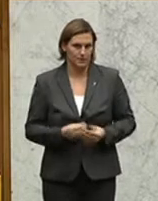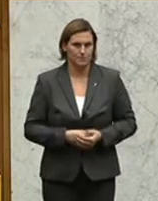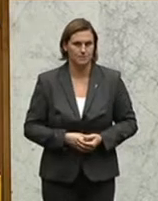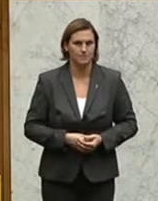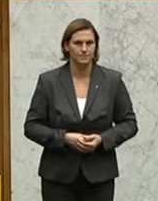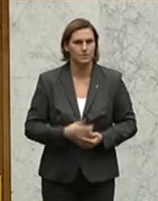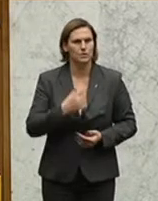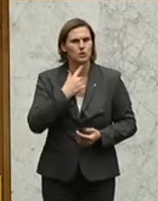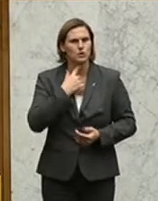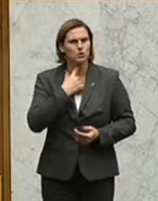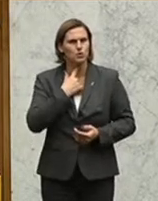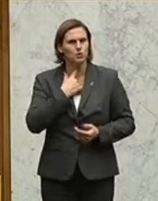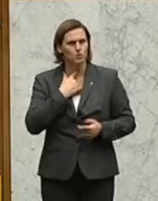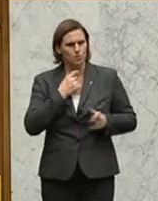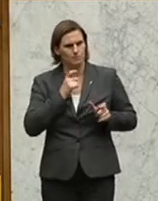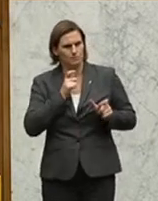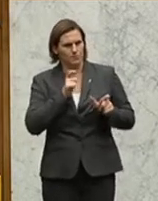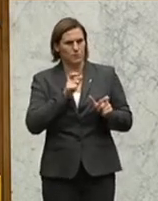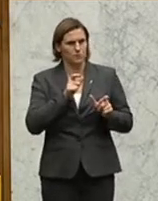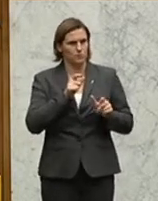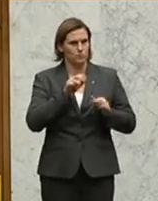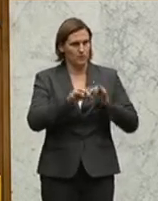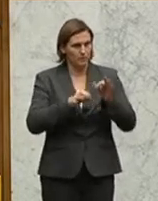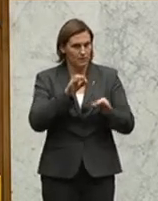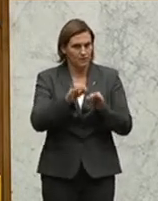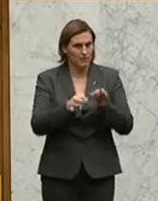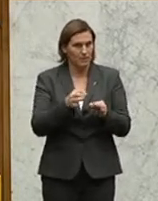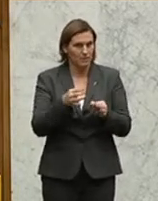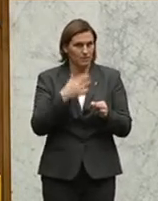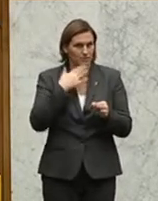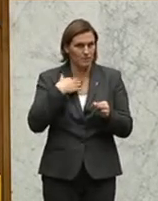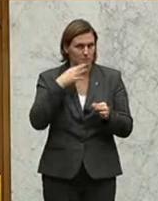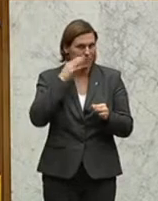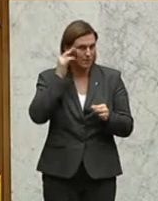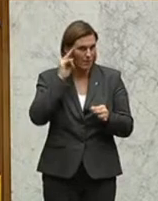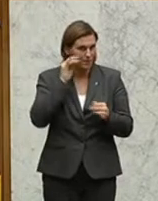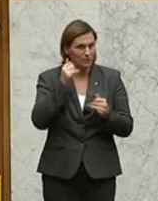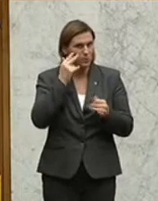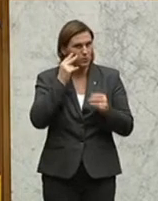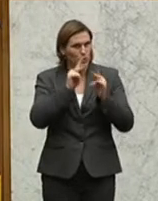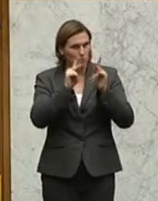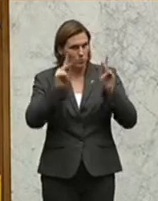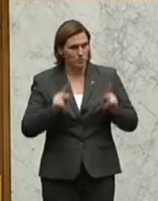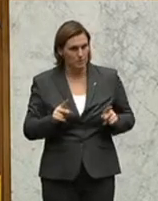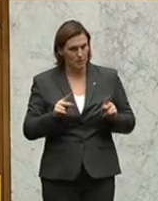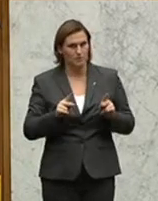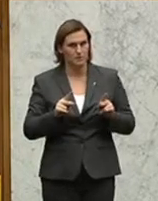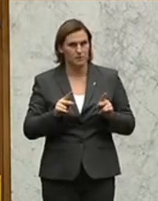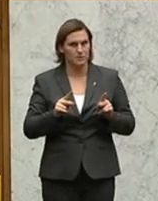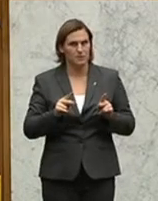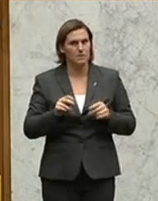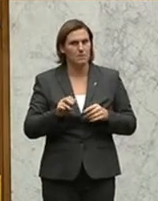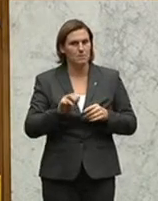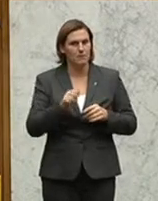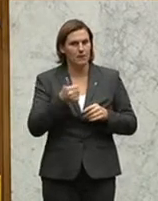Die Suchtpräventionsstrategie, sehr geehrte Damen und Herren, ist ein Rahmenkonzept, das die in den meisten